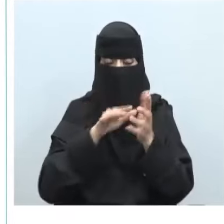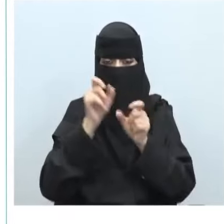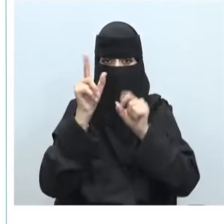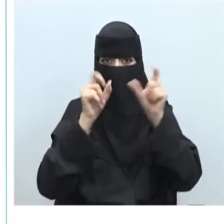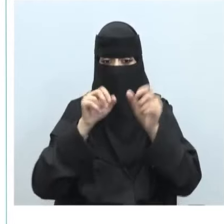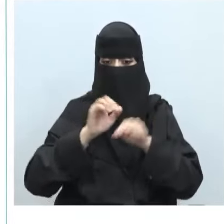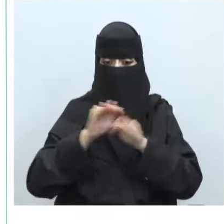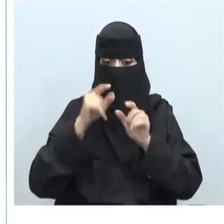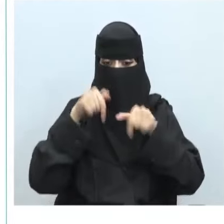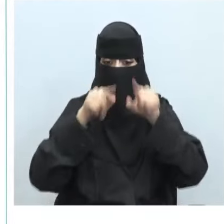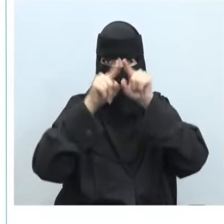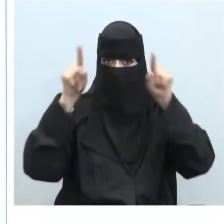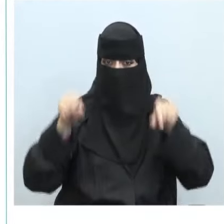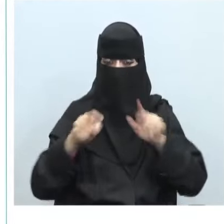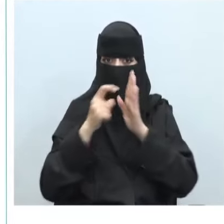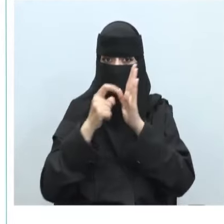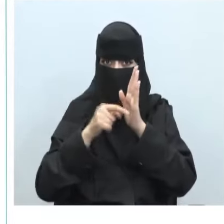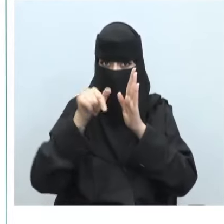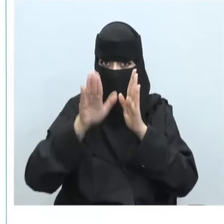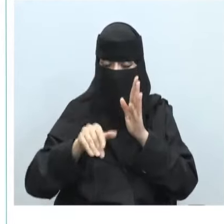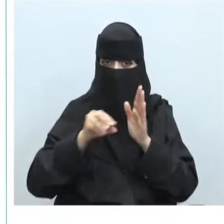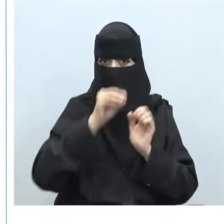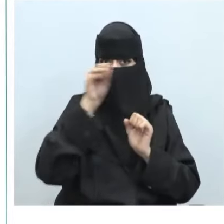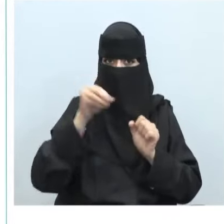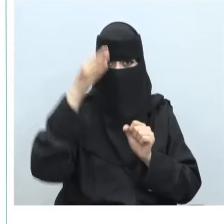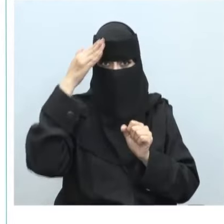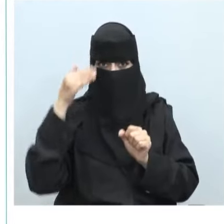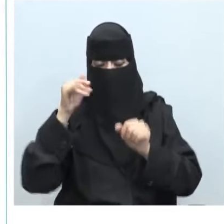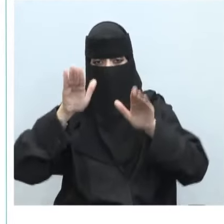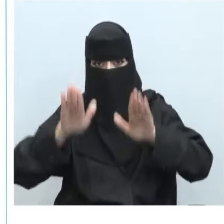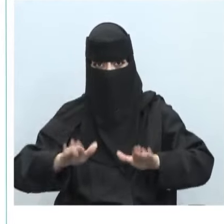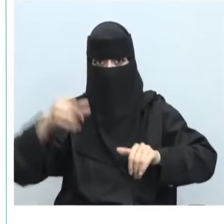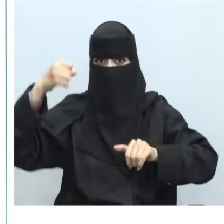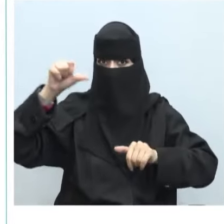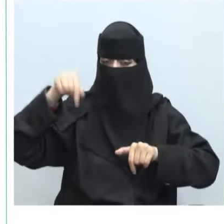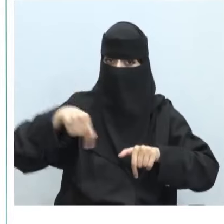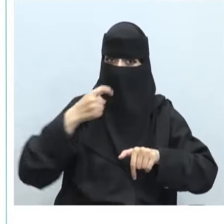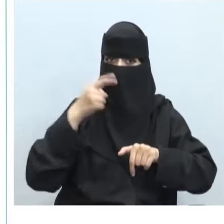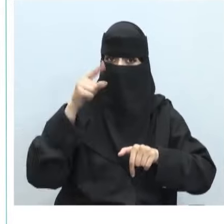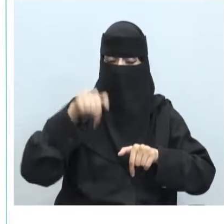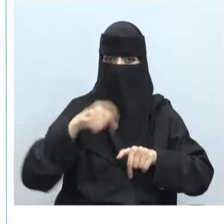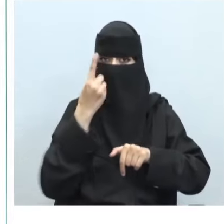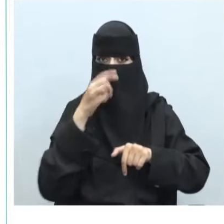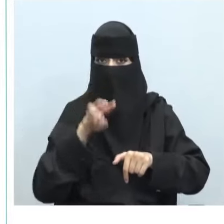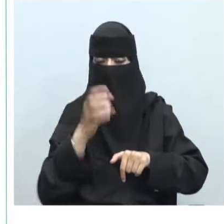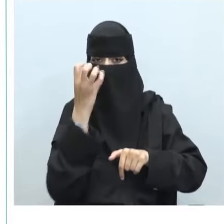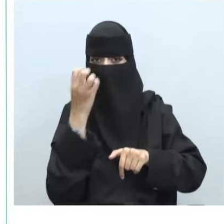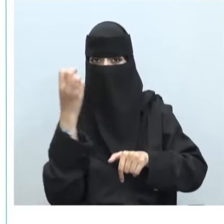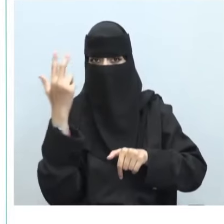نشاهد هنا النظام الذي وضعته هيئة الخبراء بمجلس الوزراء في عام 1428